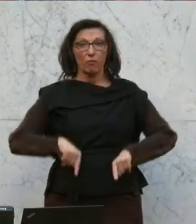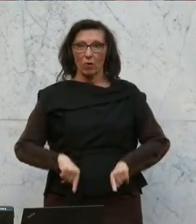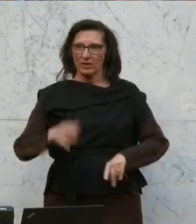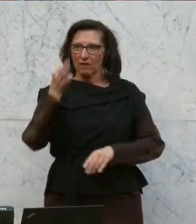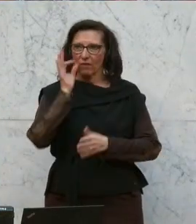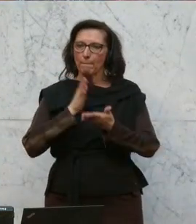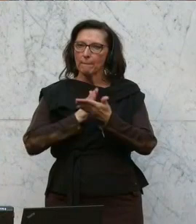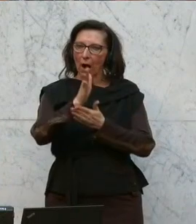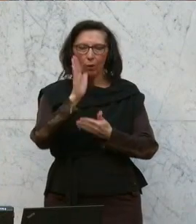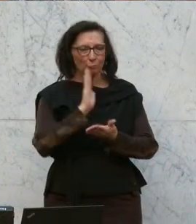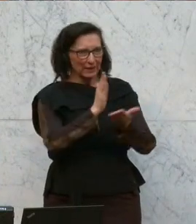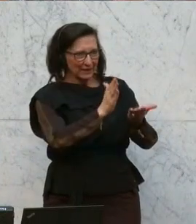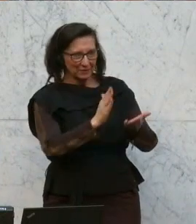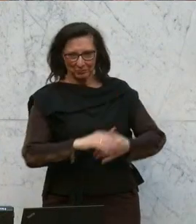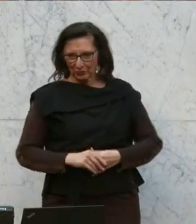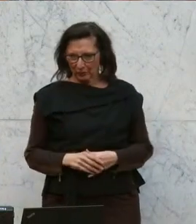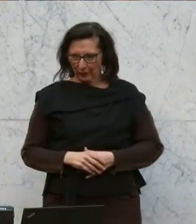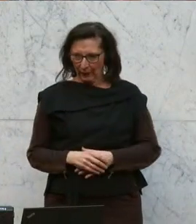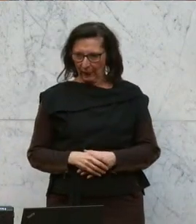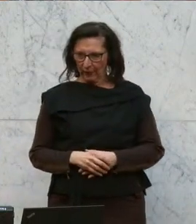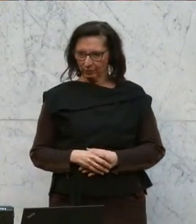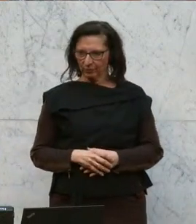von MaklerInnen nicht mehr begleichen müssen.